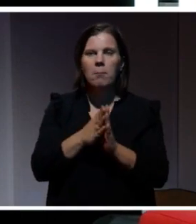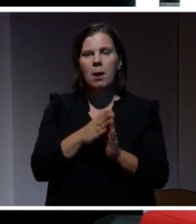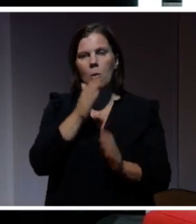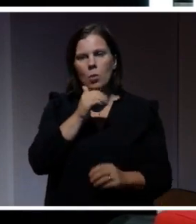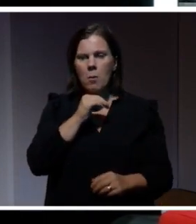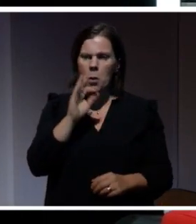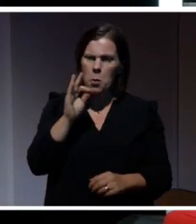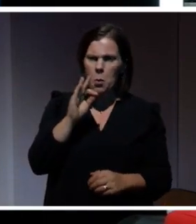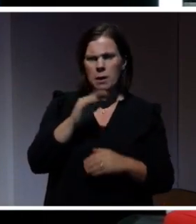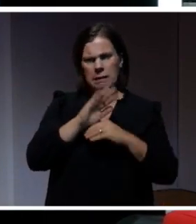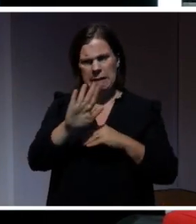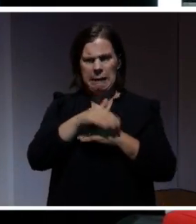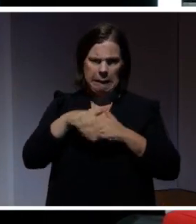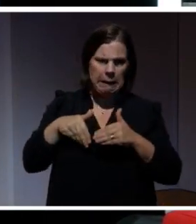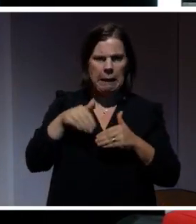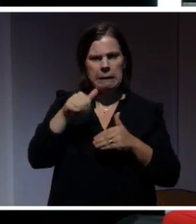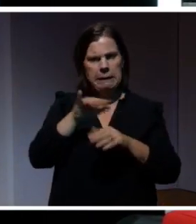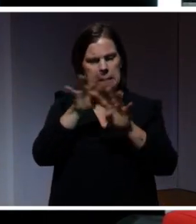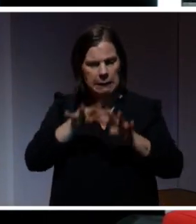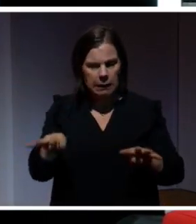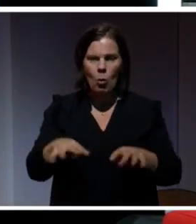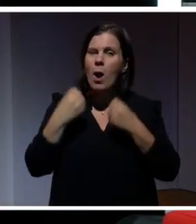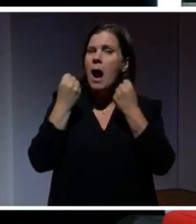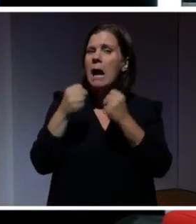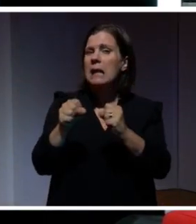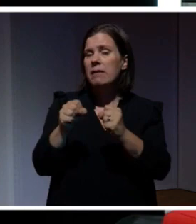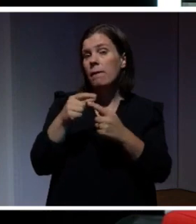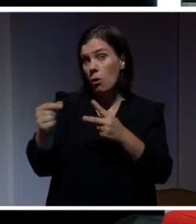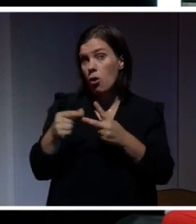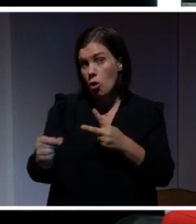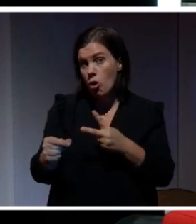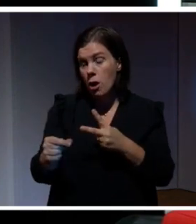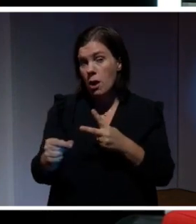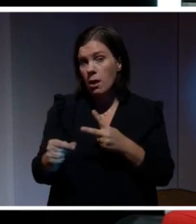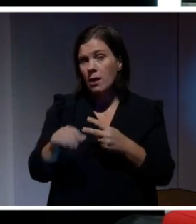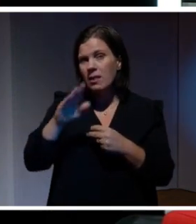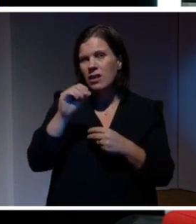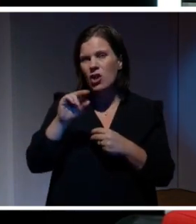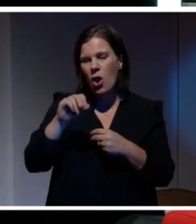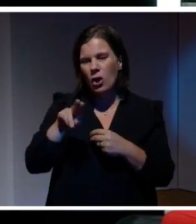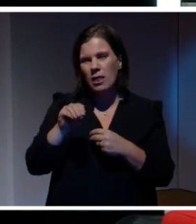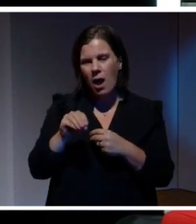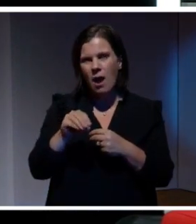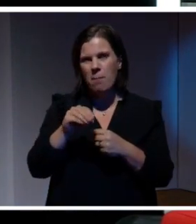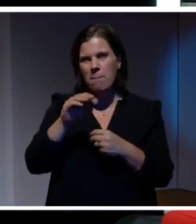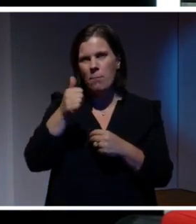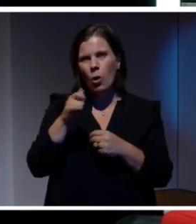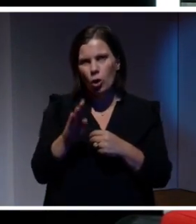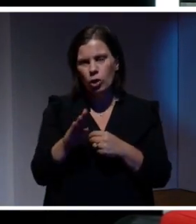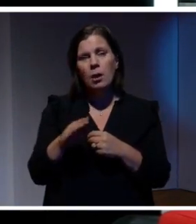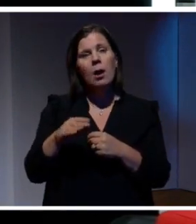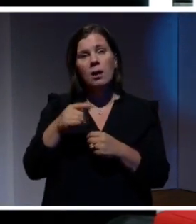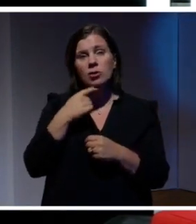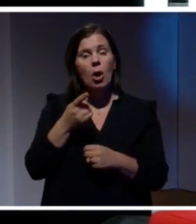integritet på nätet och att man behöver ha aktiva val kring det här. Deina Boyd visade i sin forskning att ungdomar är extremt